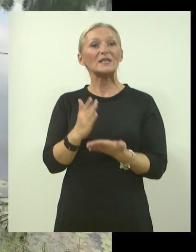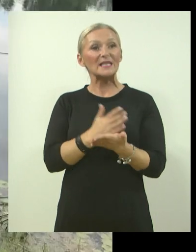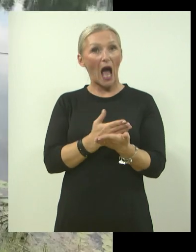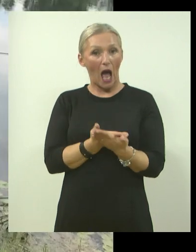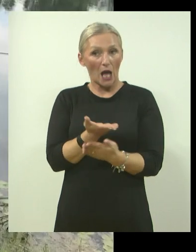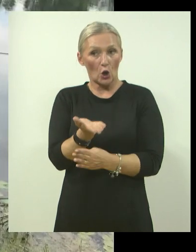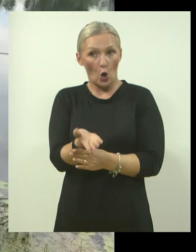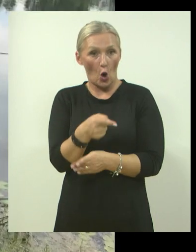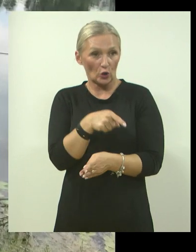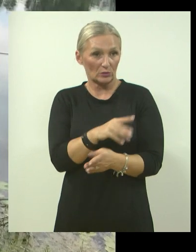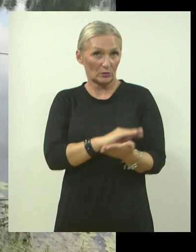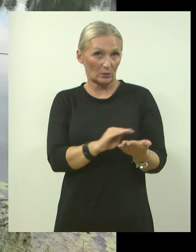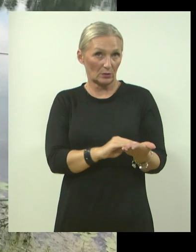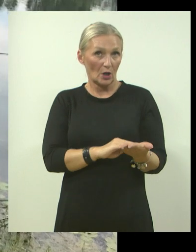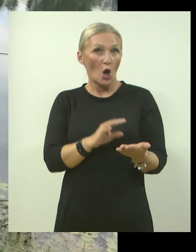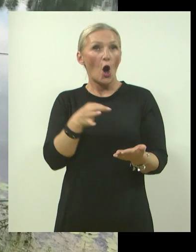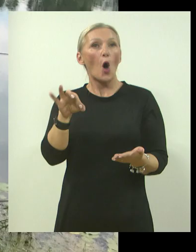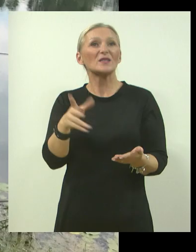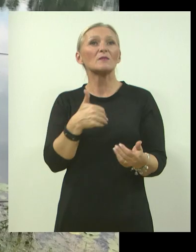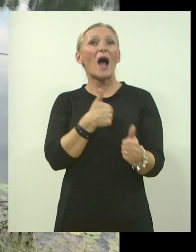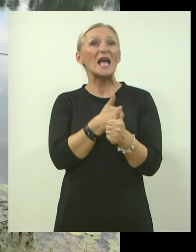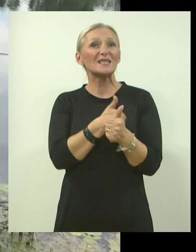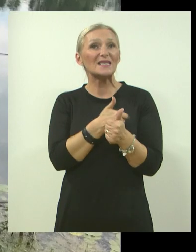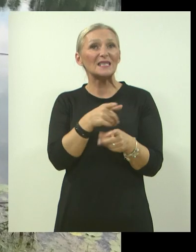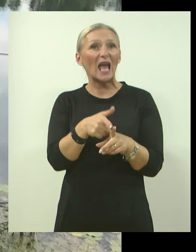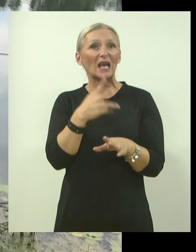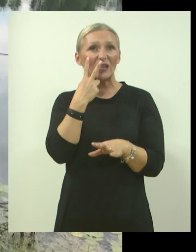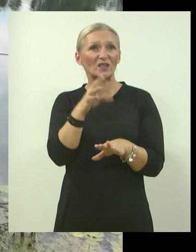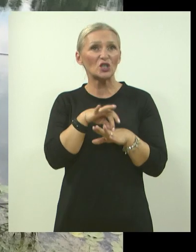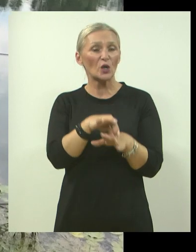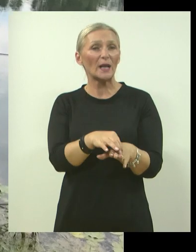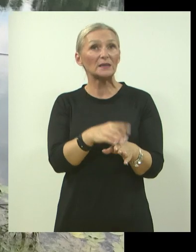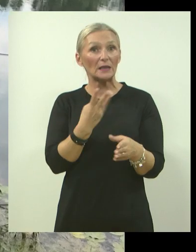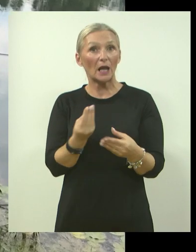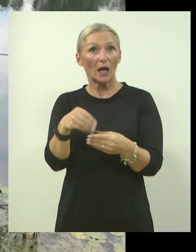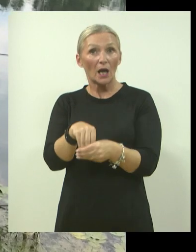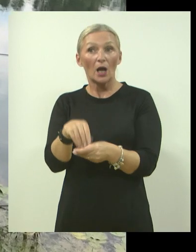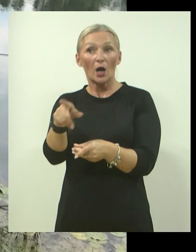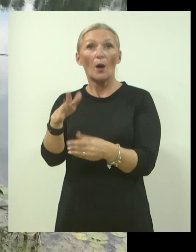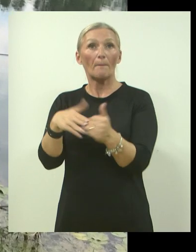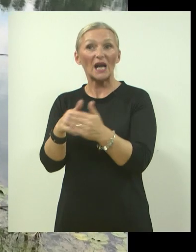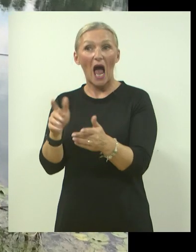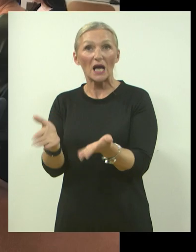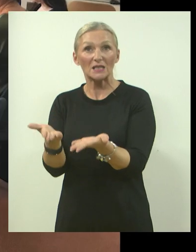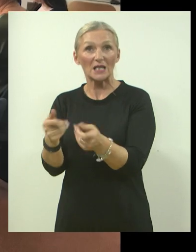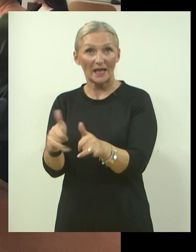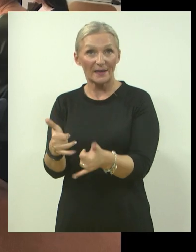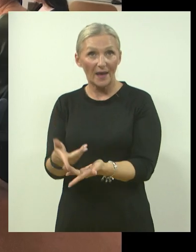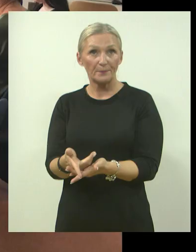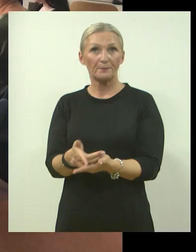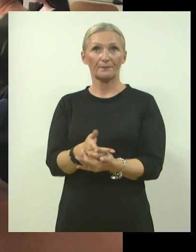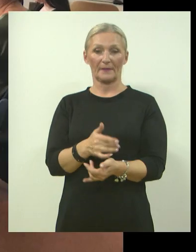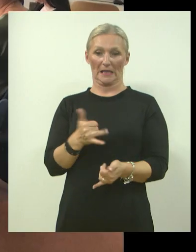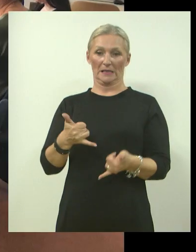nudi, osim eto asistenata koje ste spomenuli, zapravo primjenjivo u praksi? Pa mi za